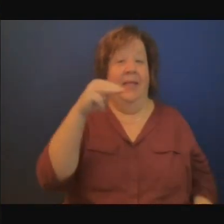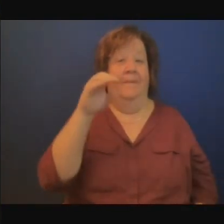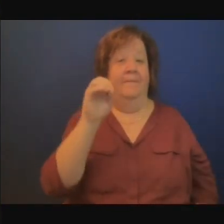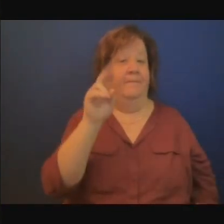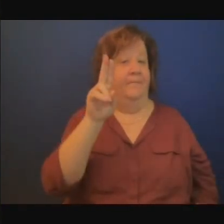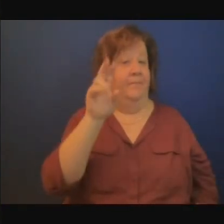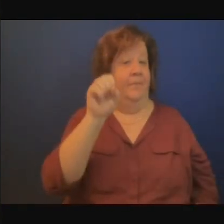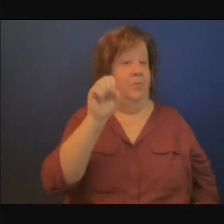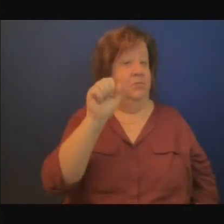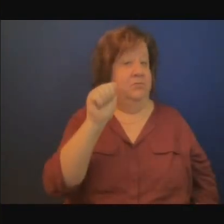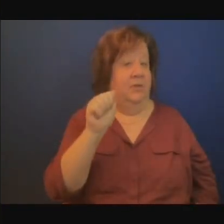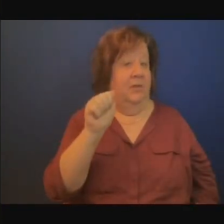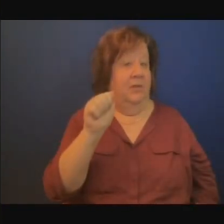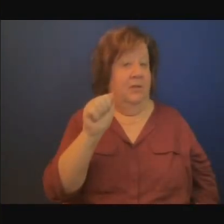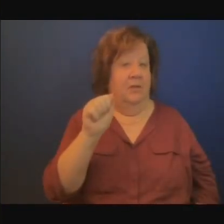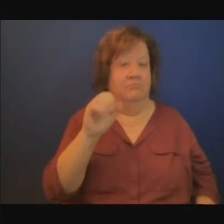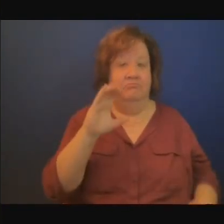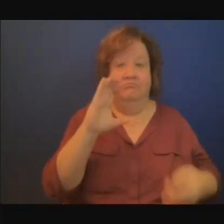remarques de conclusion